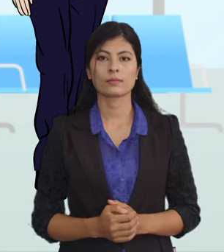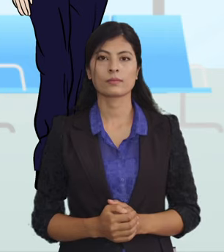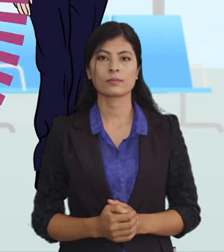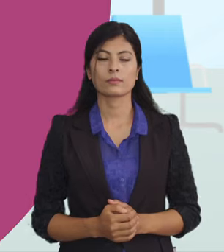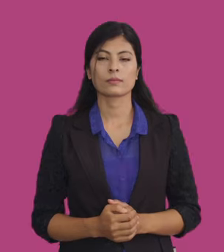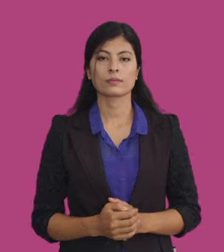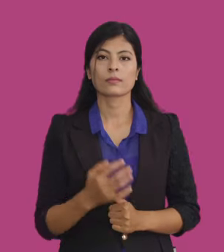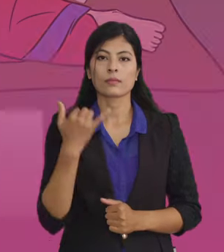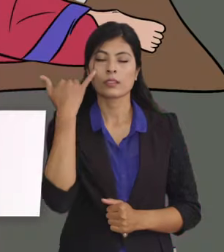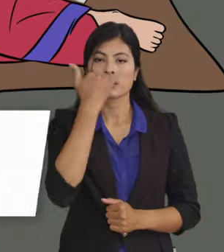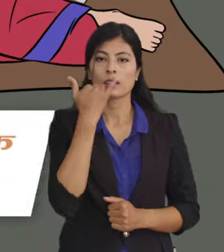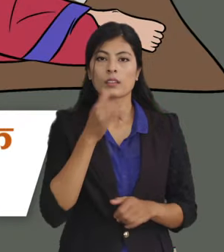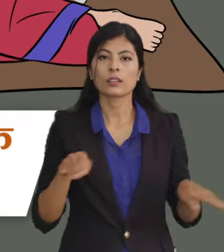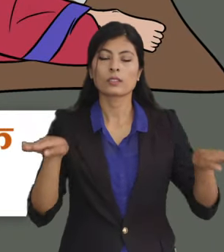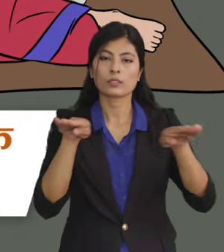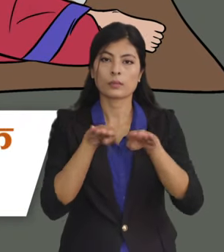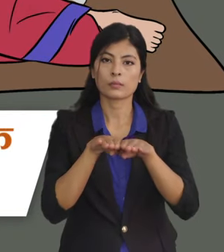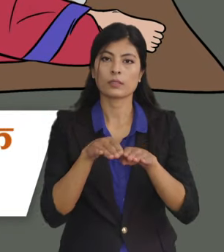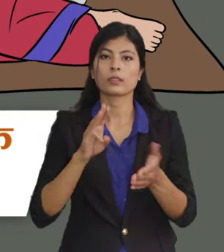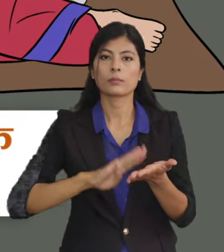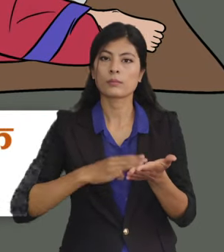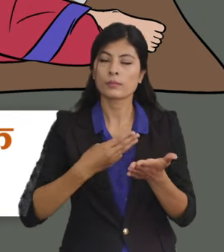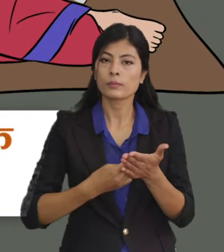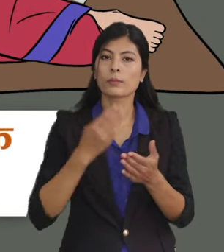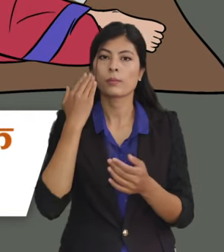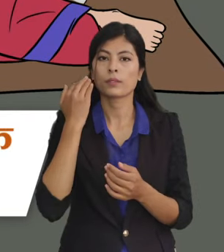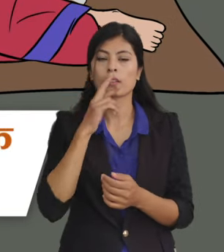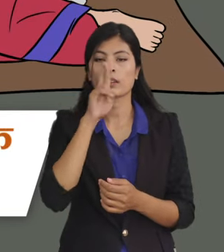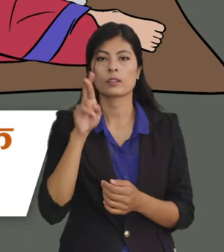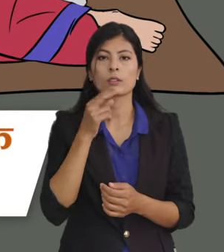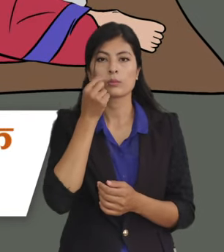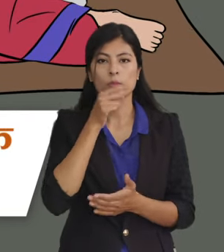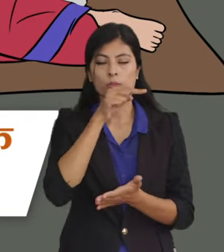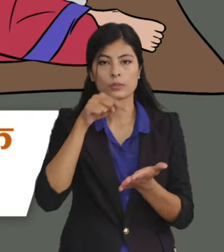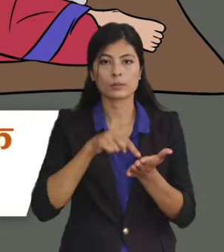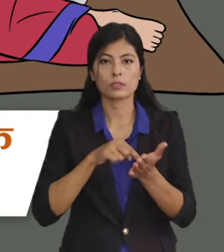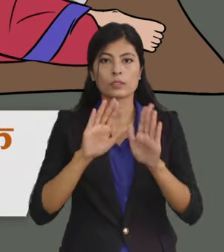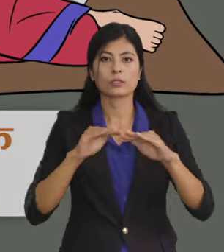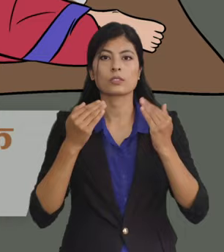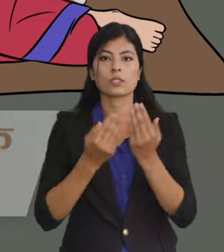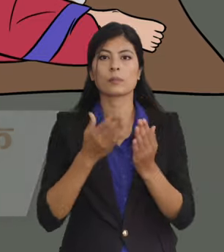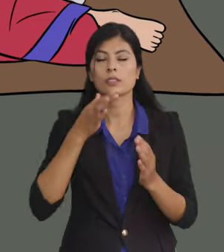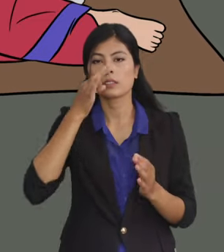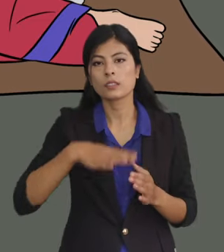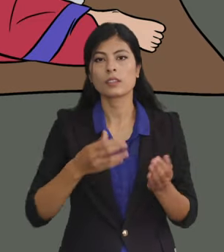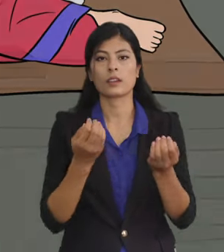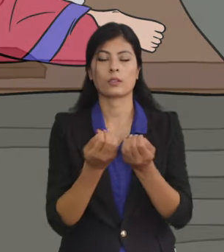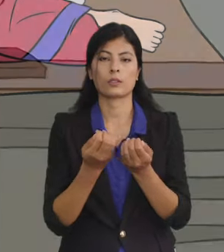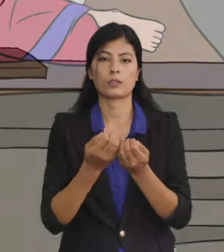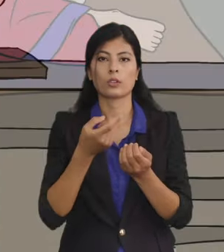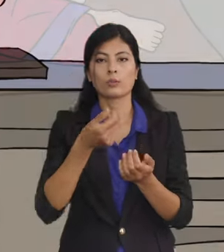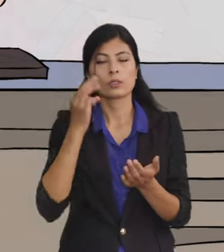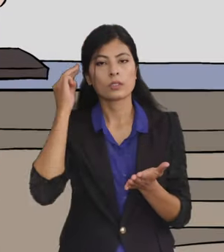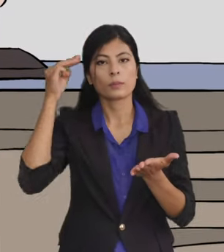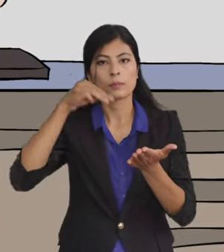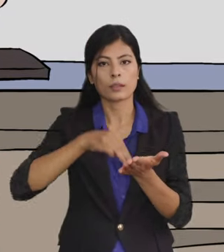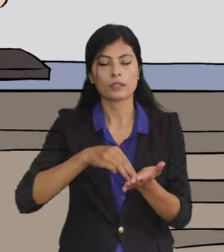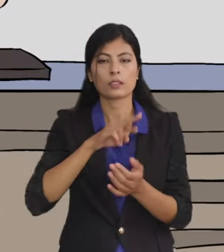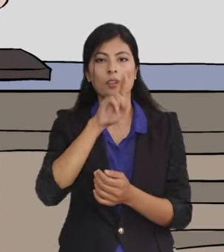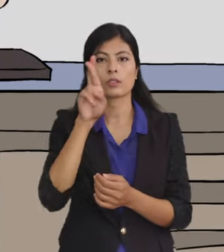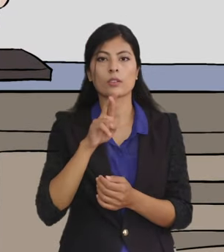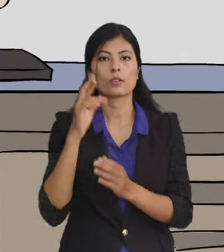लंगिक समानता भनेको महिला रपुरुषबीच समाज ले नियर्धारन गरेको मुल्यमा नेता